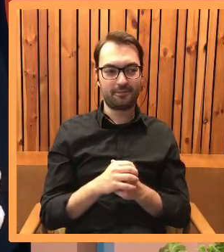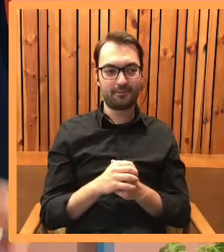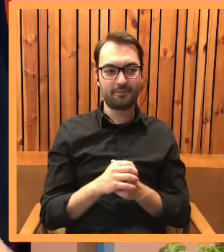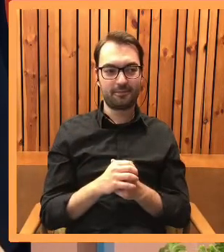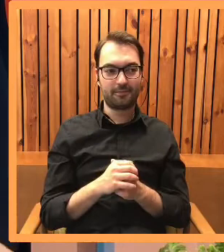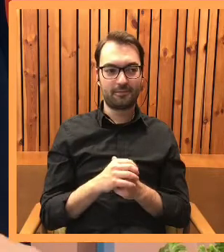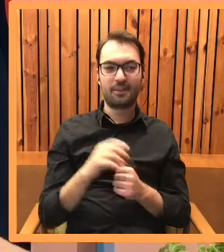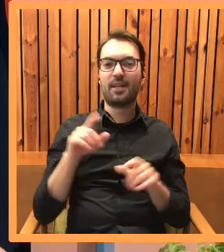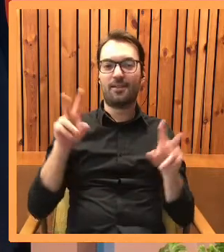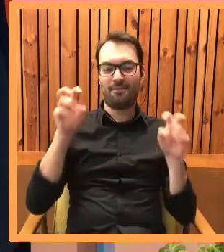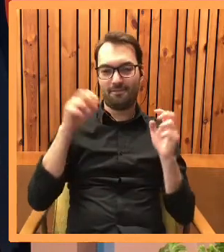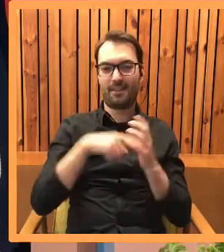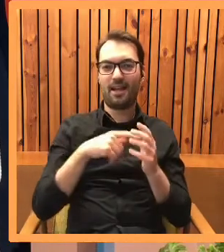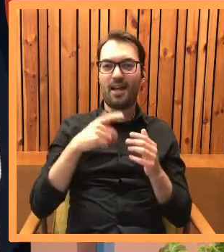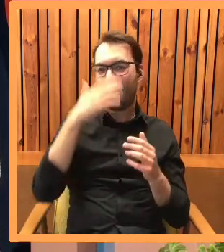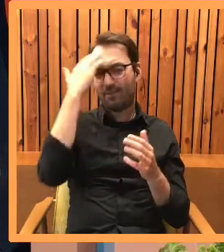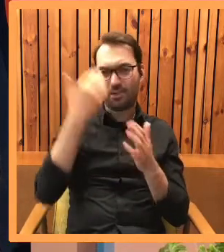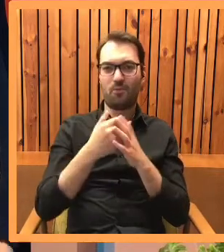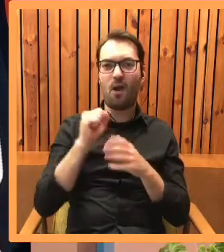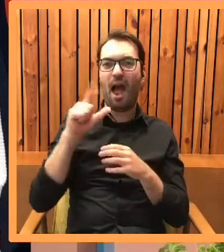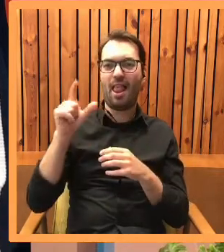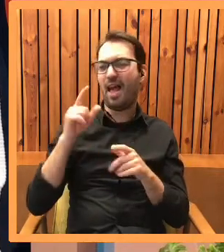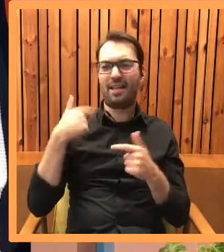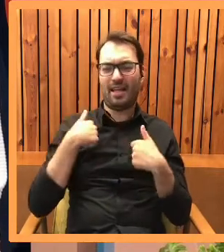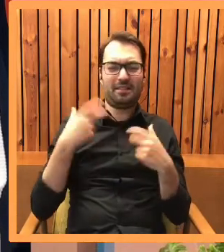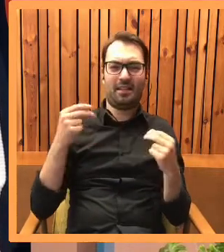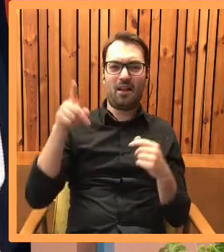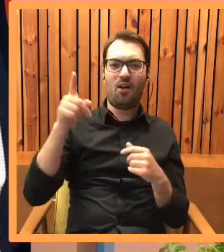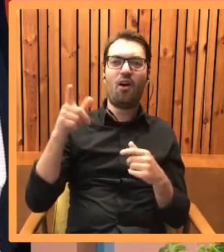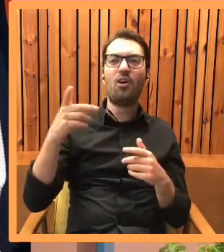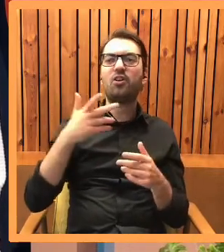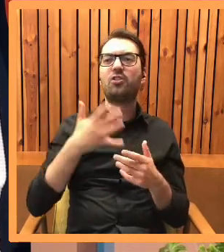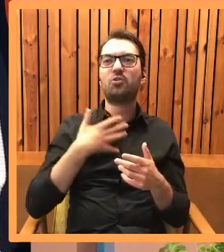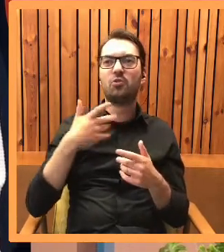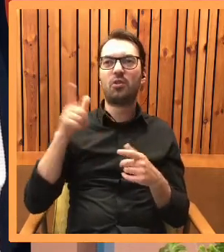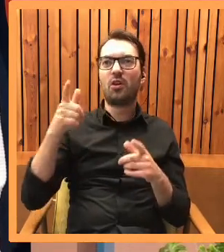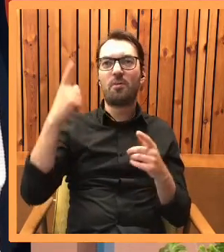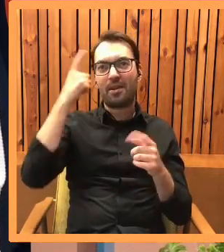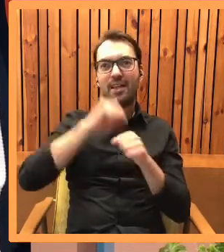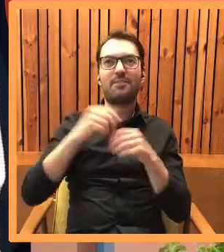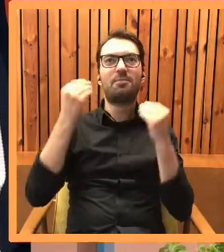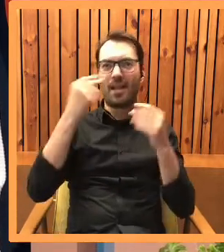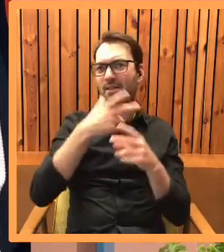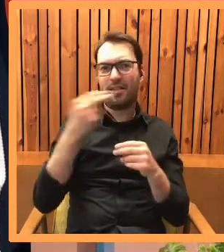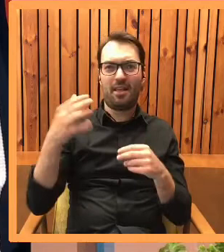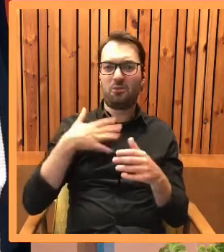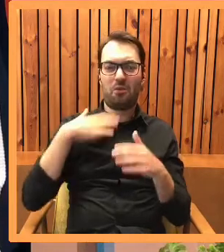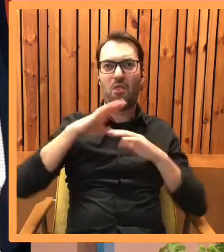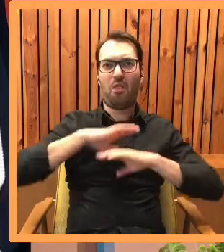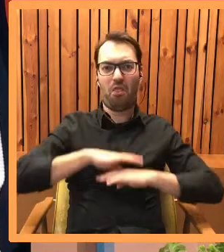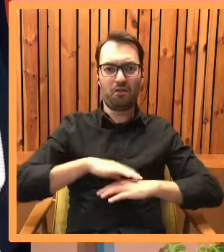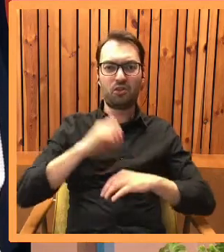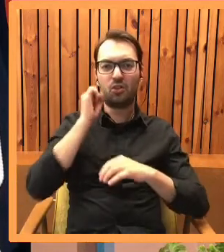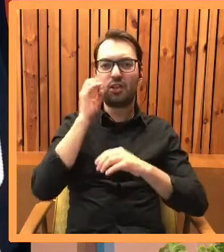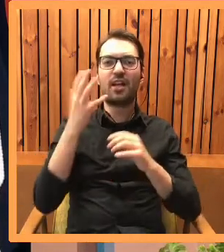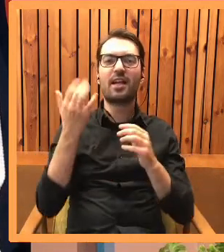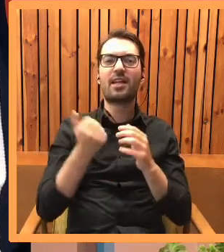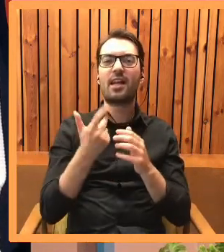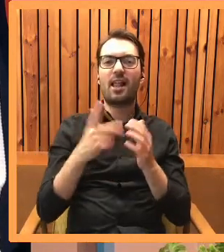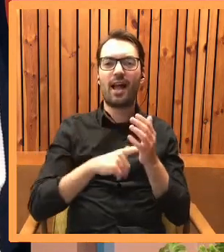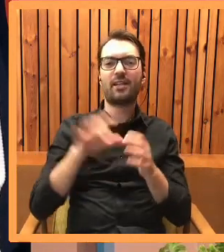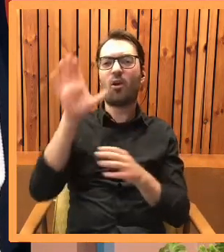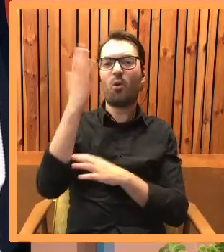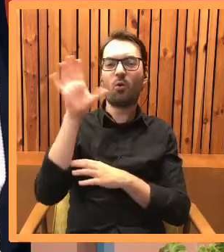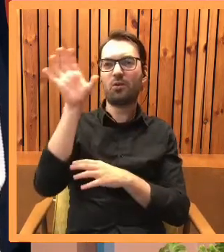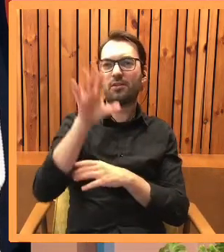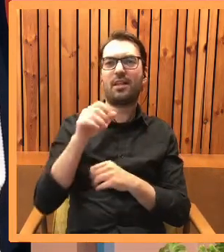niewiadomych powodów Ala, w przeciwieństwie do mnie, nie uważała się za cudowną boginię, która zstąpiła na ziemski padł. Codziennie kilka razy przeglądała się w